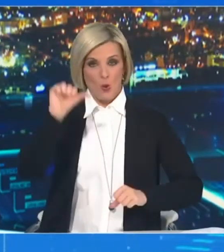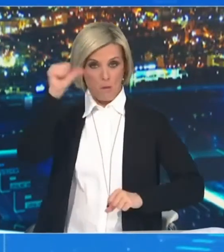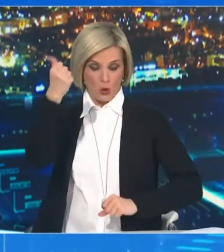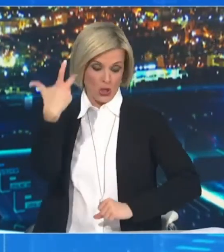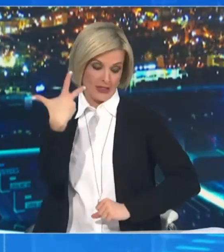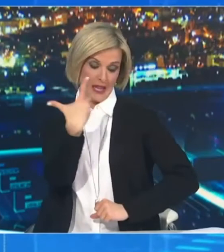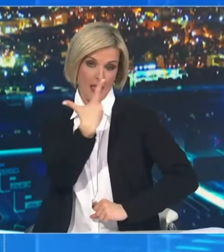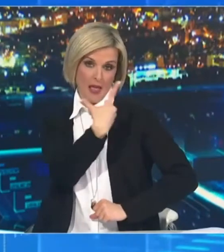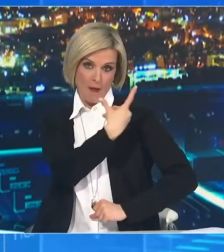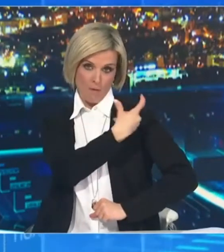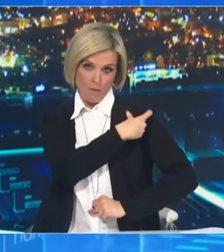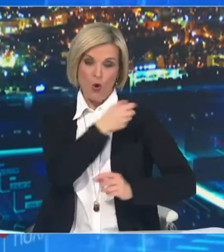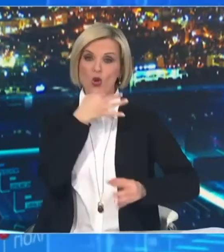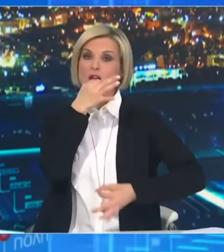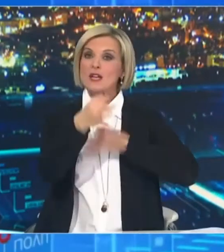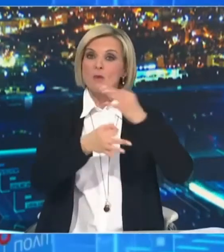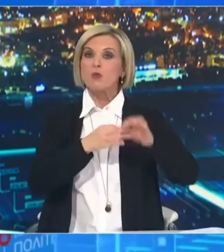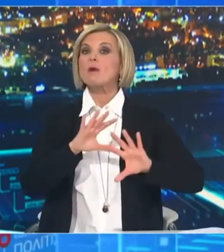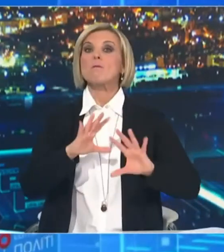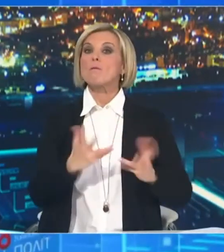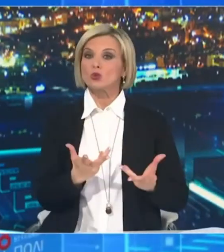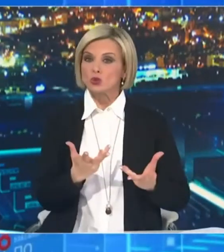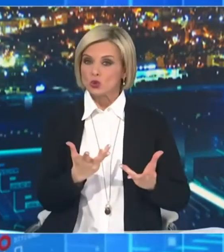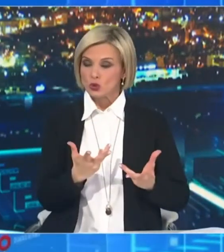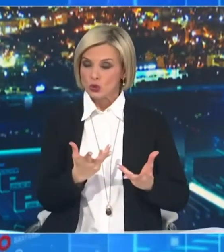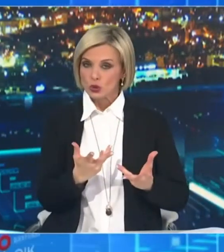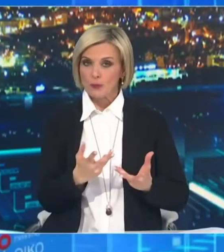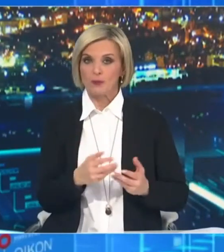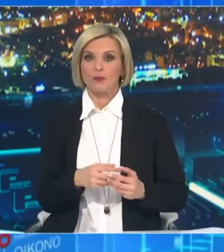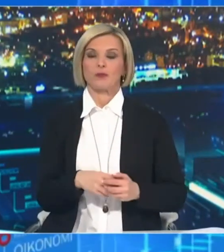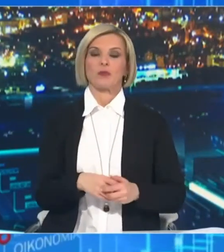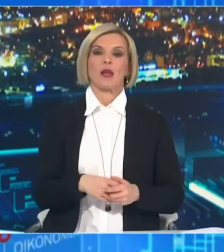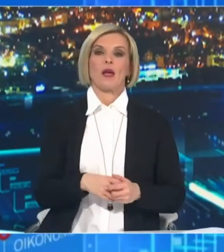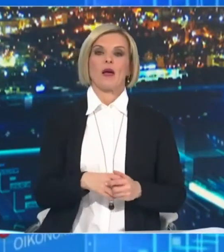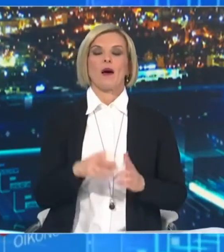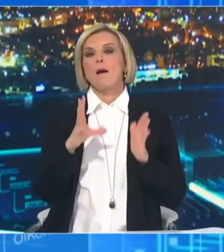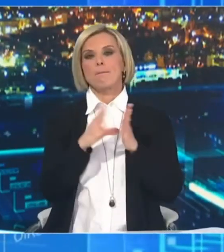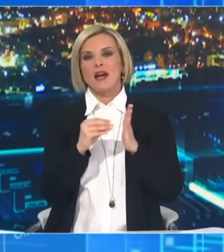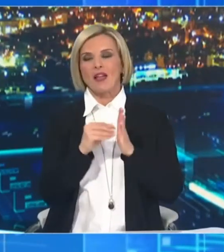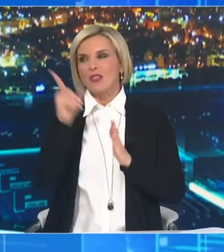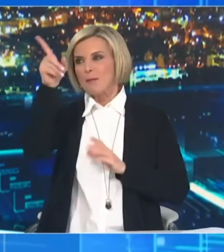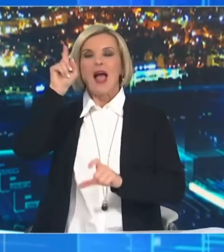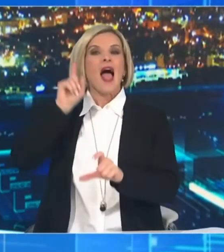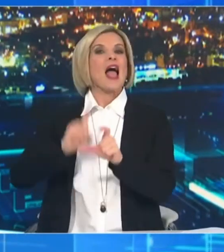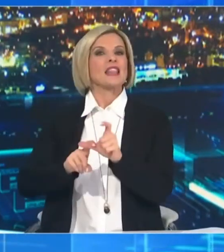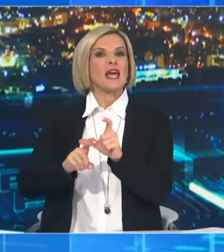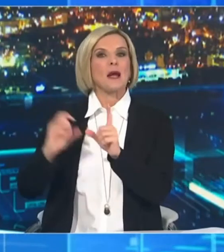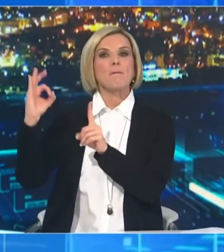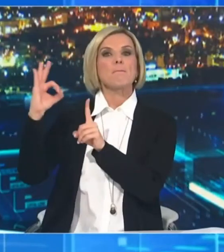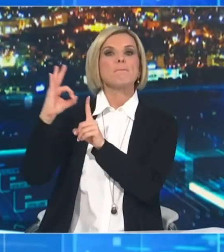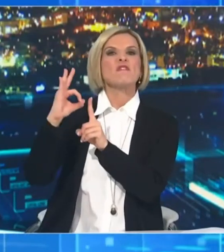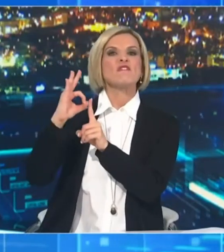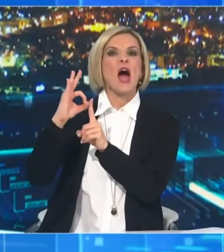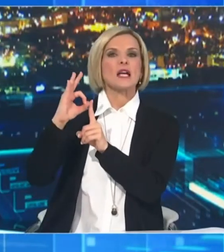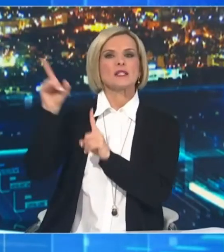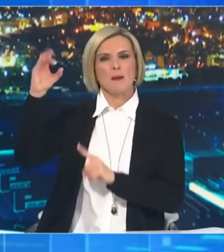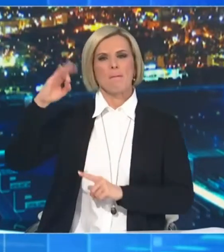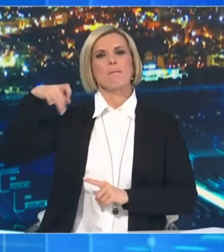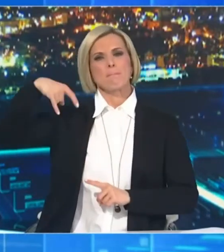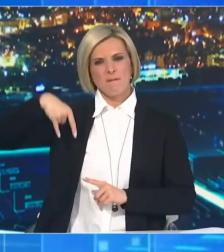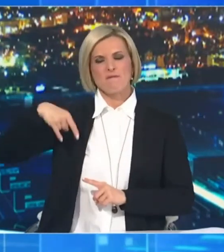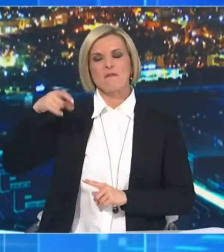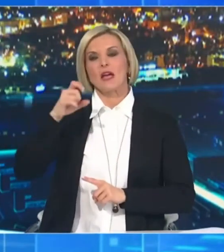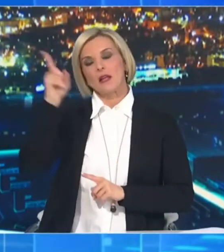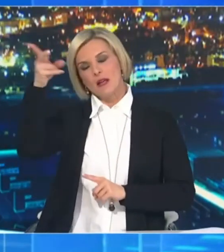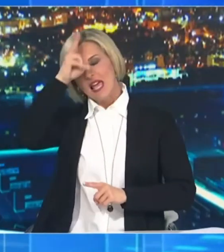Μια υπενθύμηση γιατί είναι σημαντική. Της Pfizer το εμβόλιο θέλει από πρώτη με δεύτερη δόση